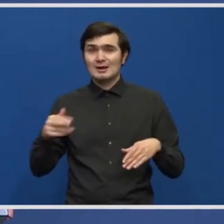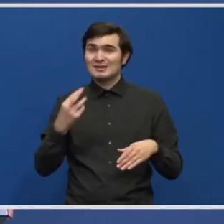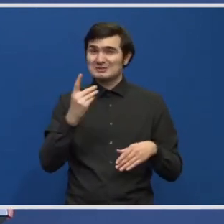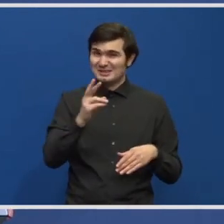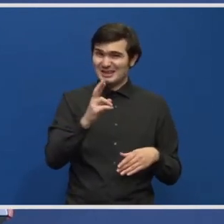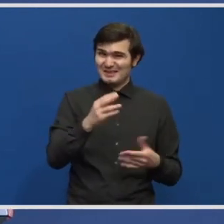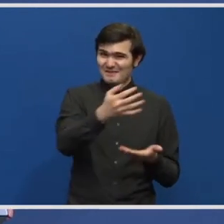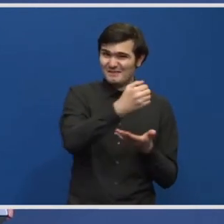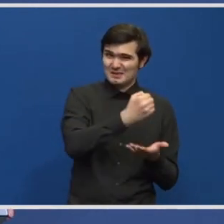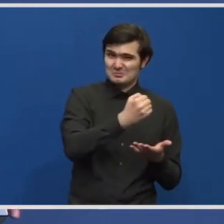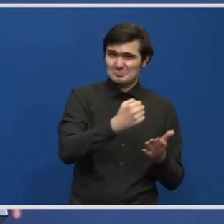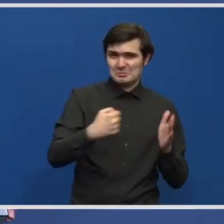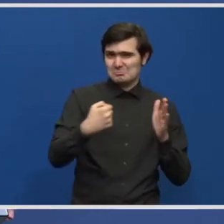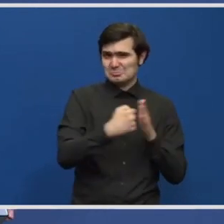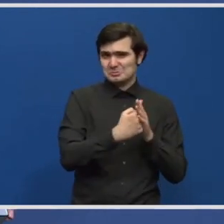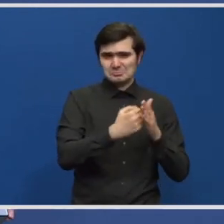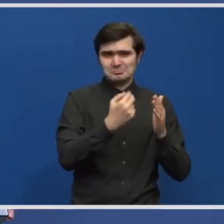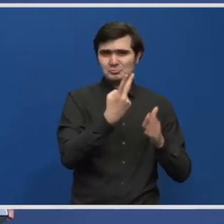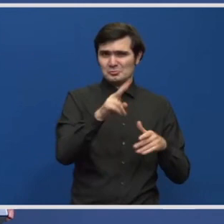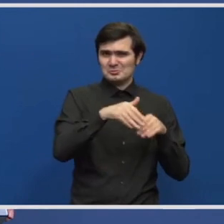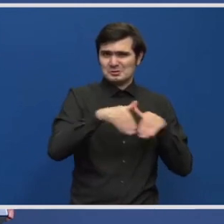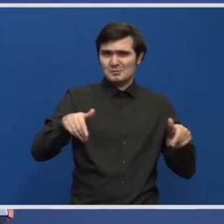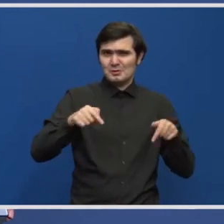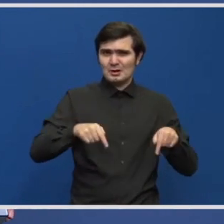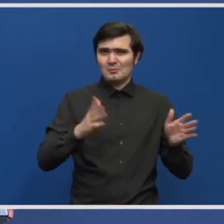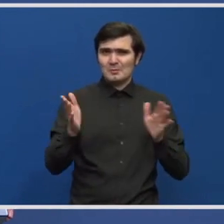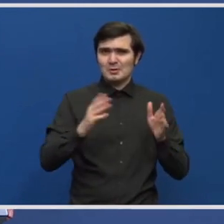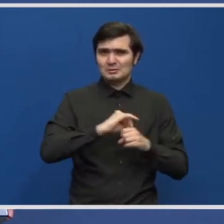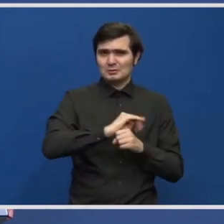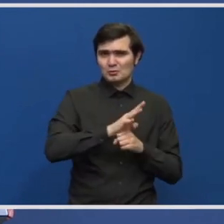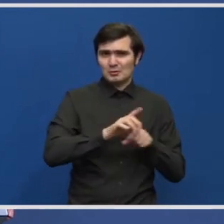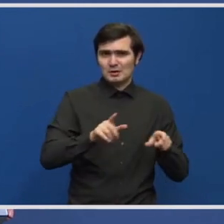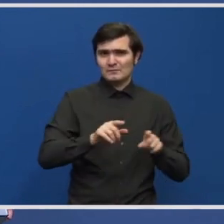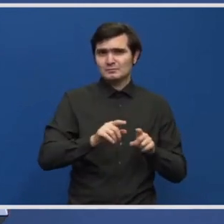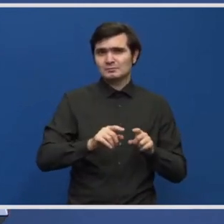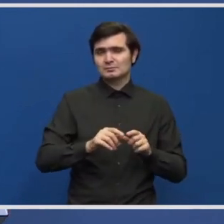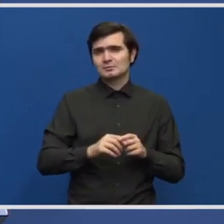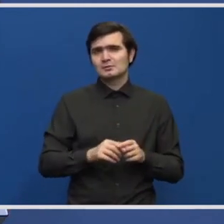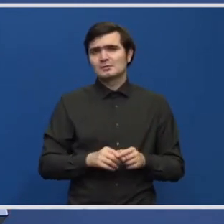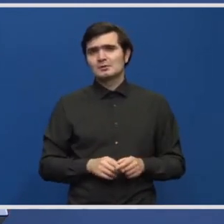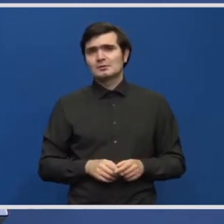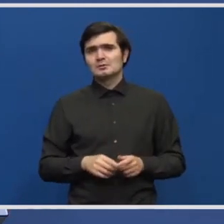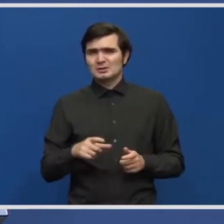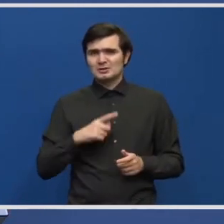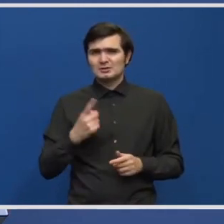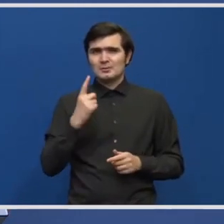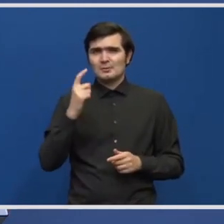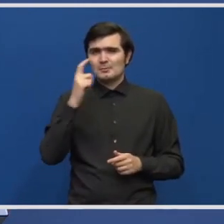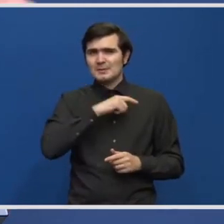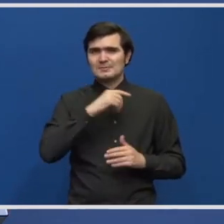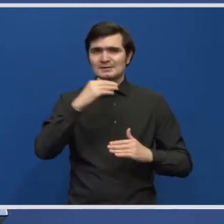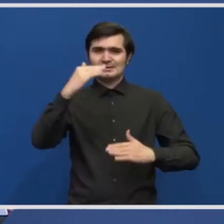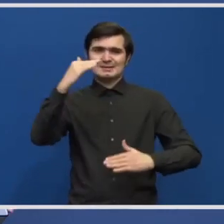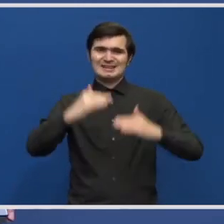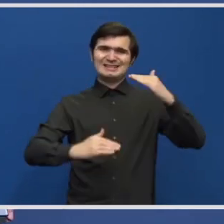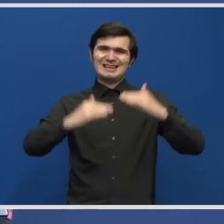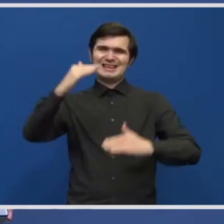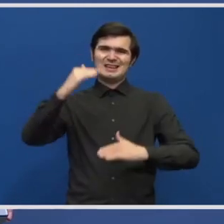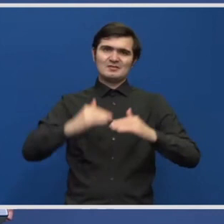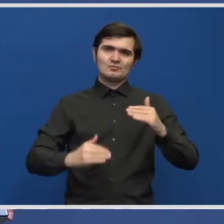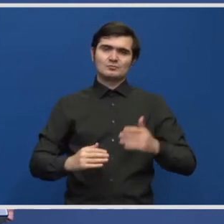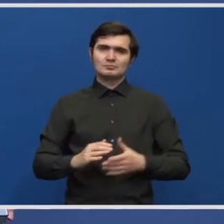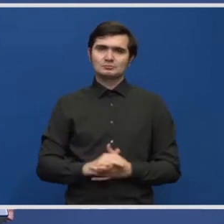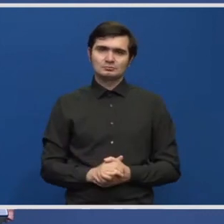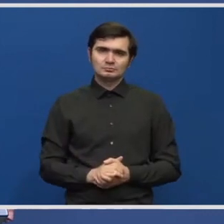cred că sunt până în 200 de milioane, mai ales în această perioadă de pandemie. Dacă ar fi vremuri normale, ar fi 300. După cum vedeți, este un dezechilibru destul de mare, compania mai are și alte